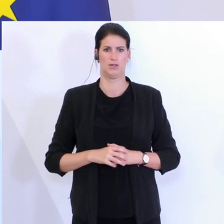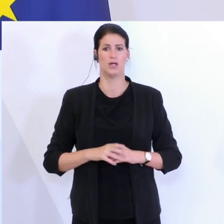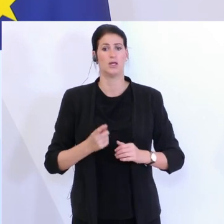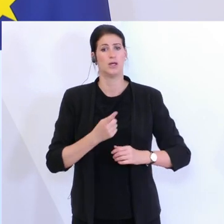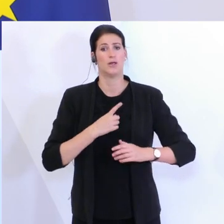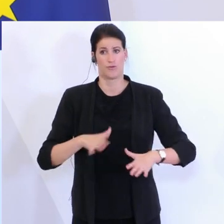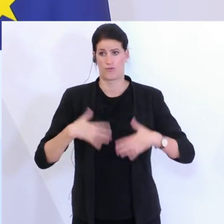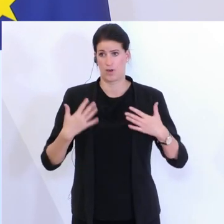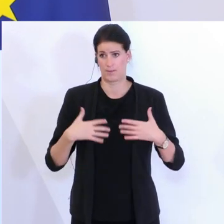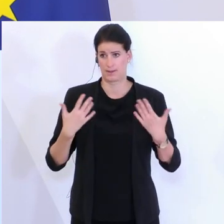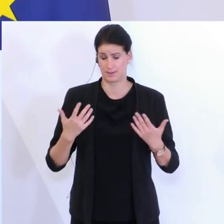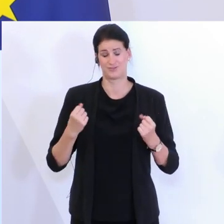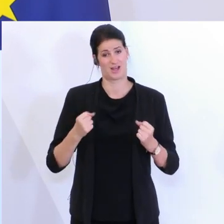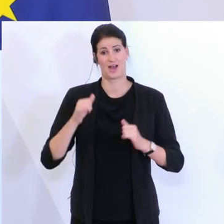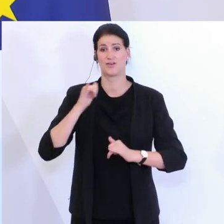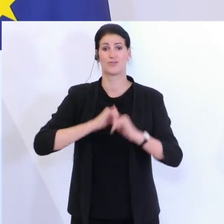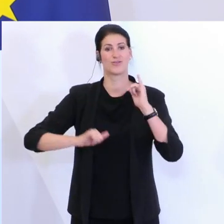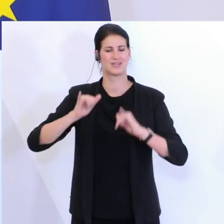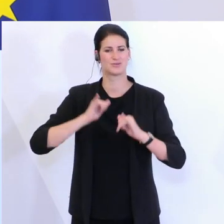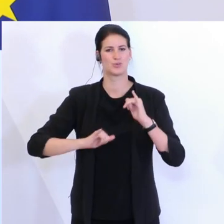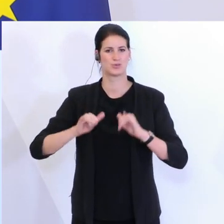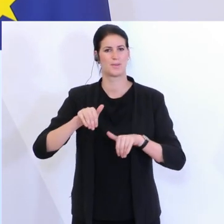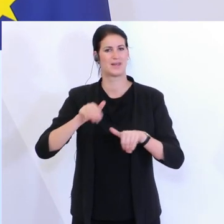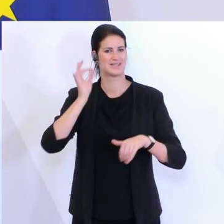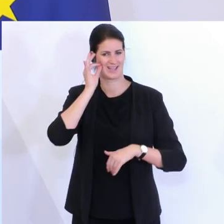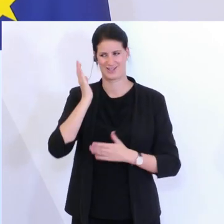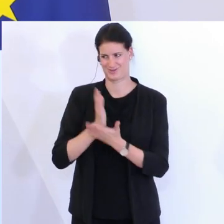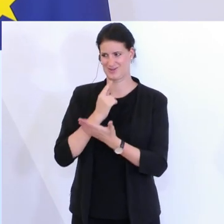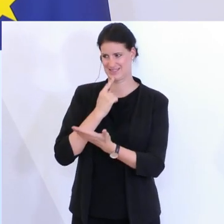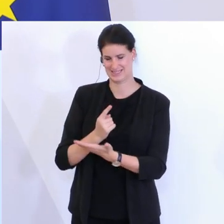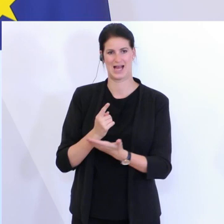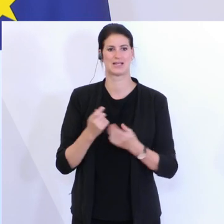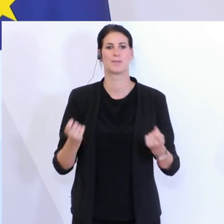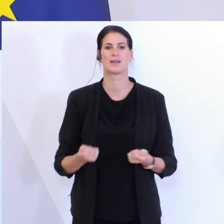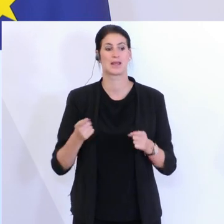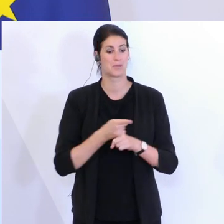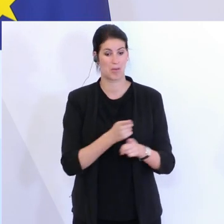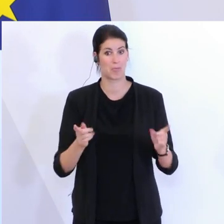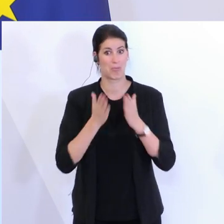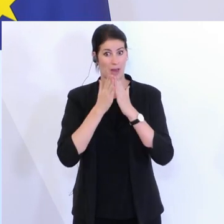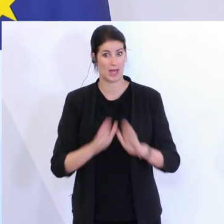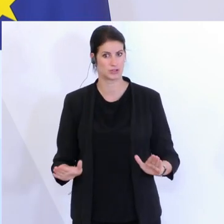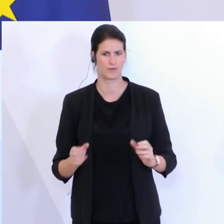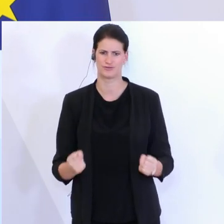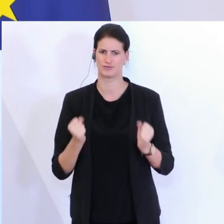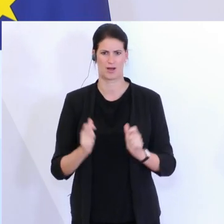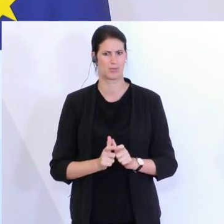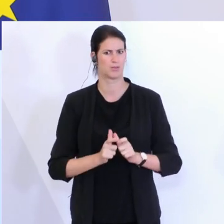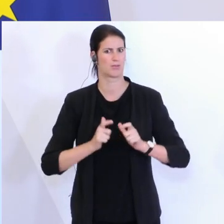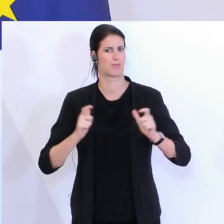die Frau Tourismusministerin hat es schon gesagt, dass die Bereitschaft der Betriebe sehr, sehr stark gestiegen ist, hier an den